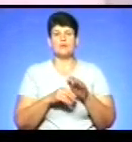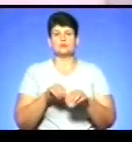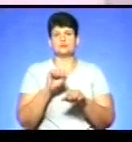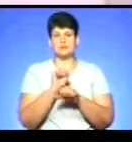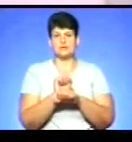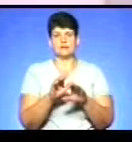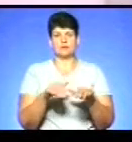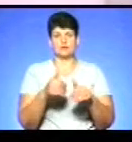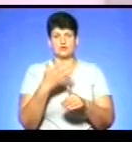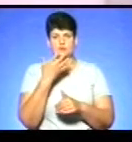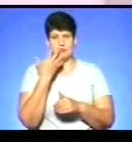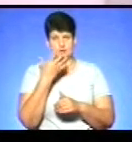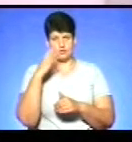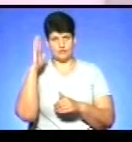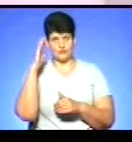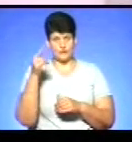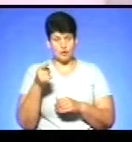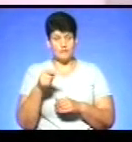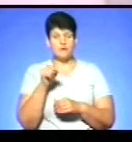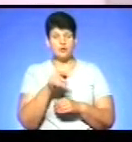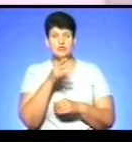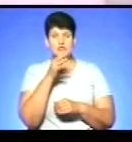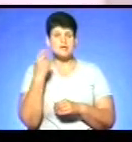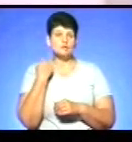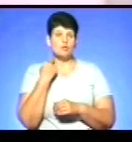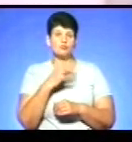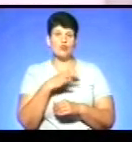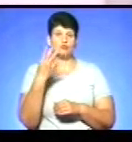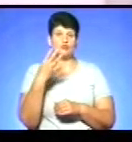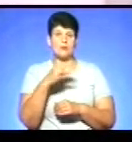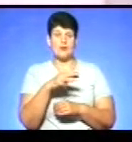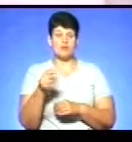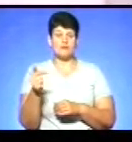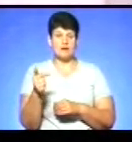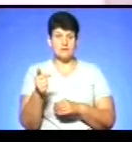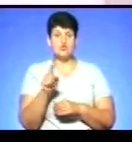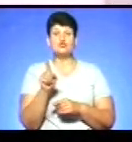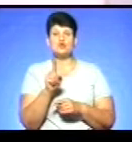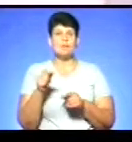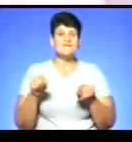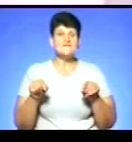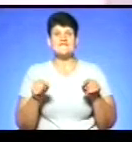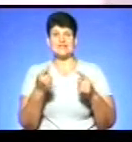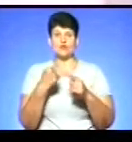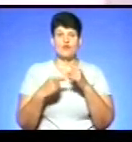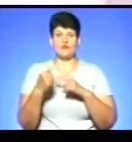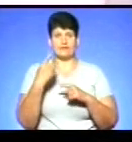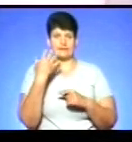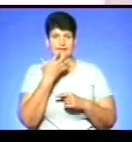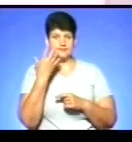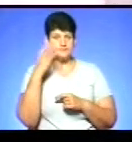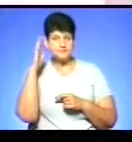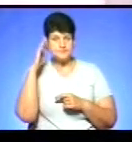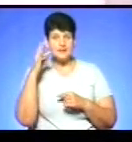подачу гарячої води у Тернополі. На той час борг тернополян становив 40 мільйонів гривень. Щоб відновити гаряче водопостачання, підприємству